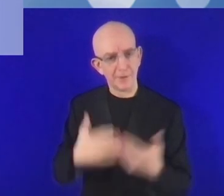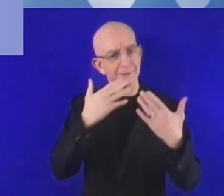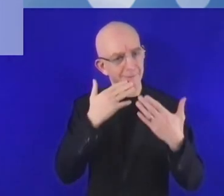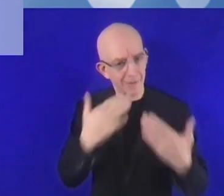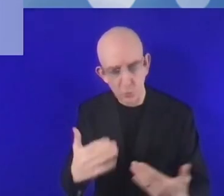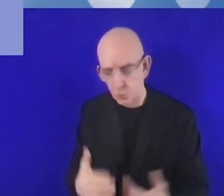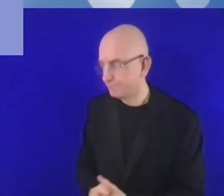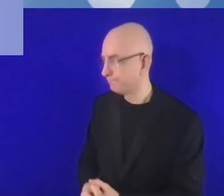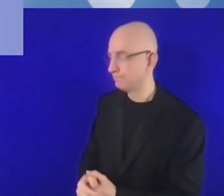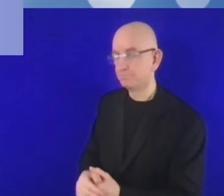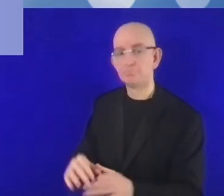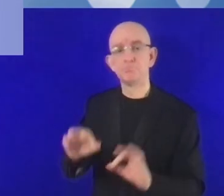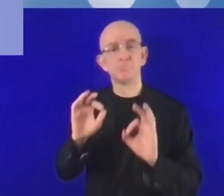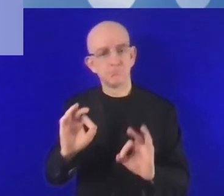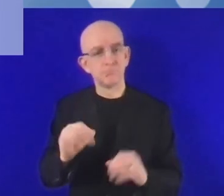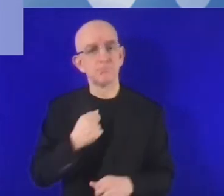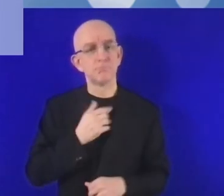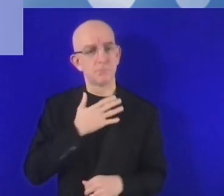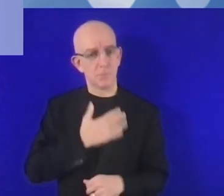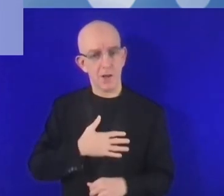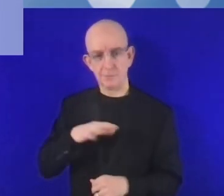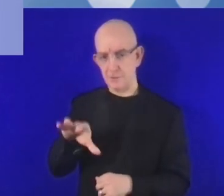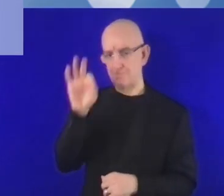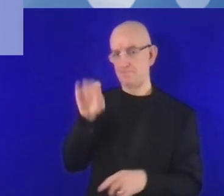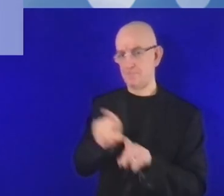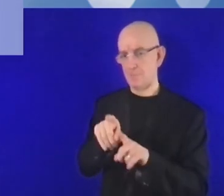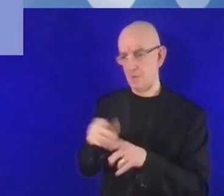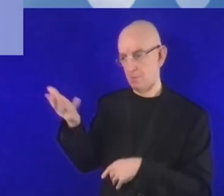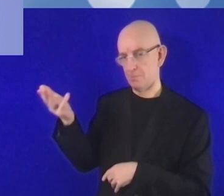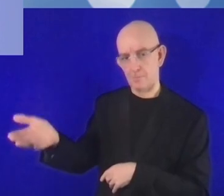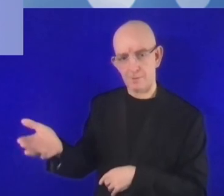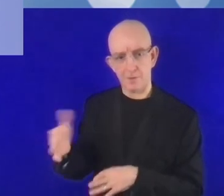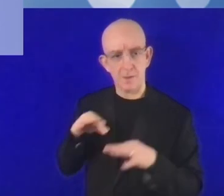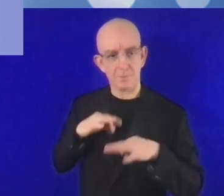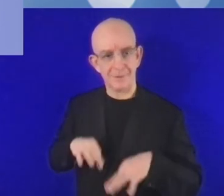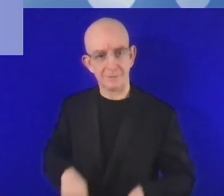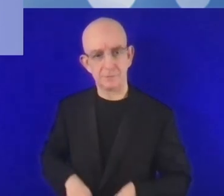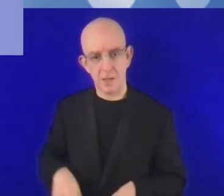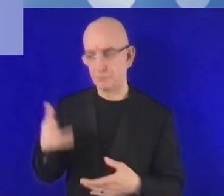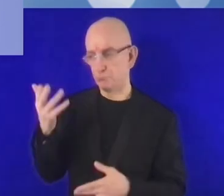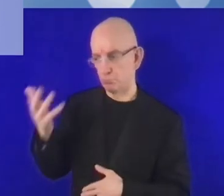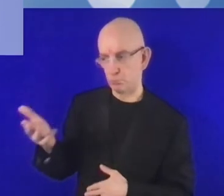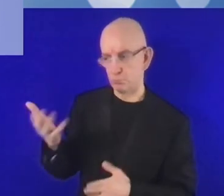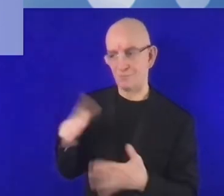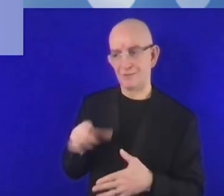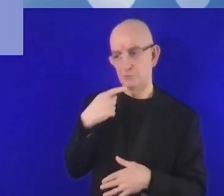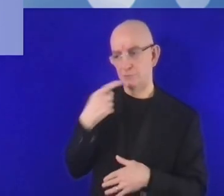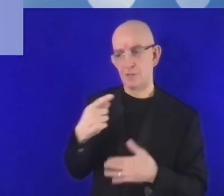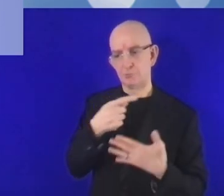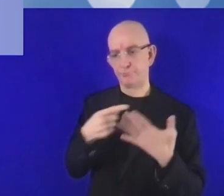جزيلاً أنا صراحةً أود أن أبدأ هنا من النقطة التي